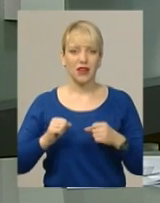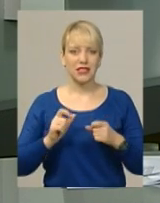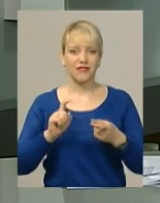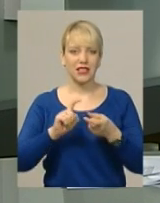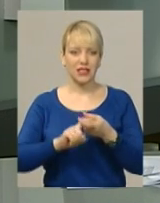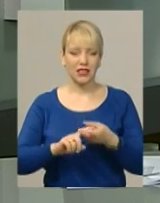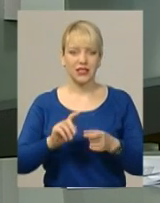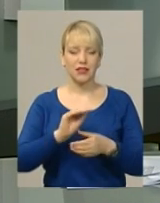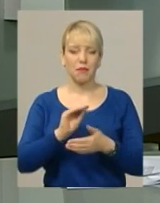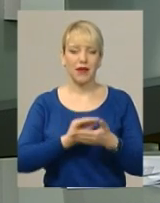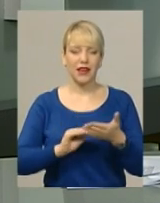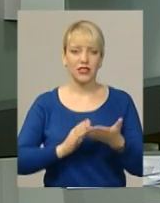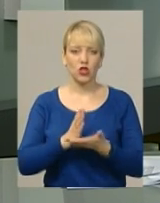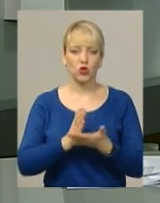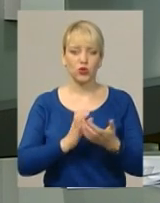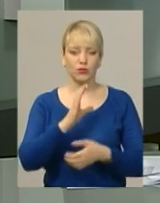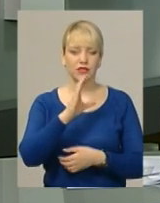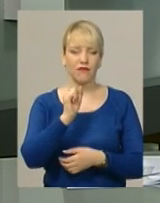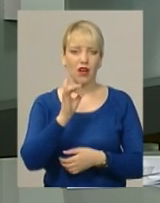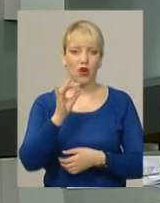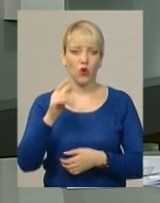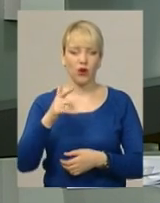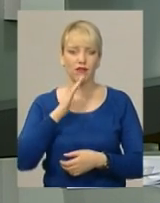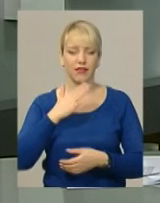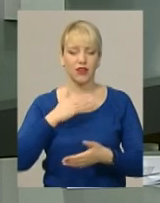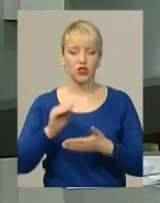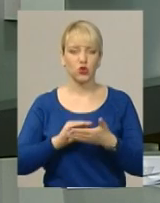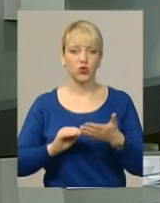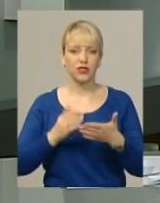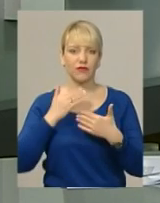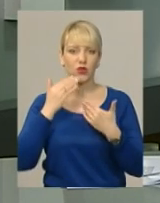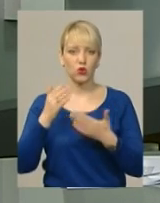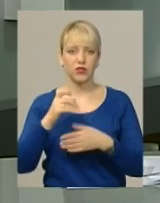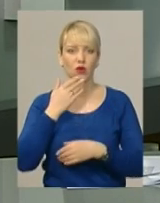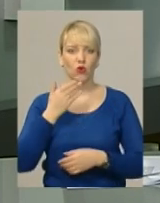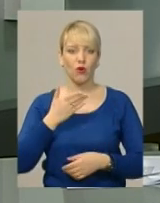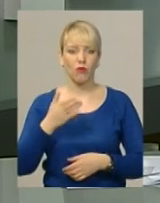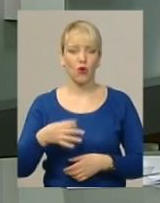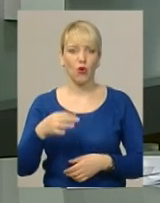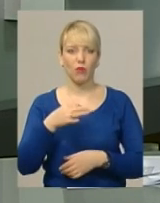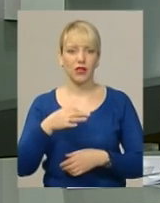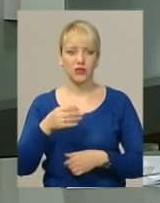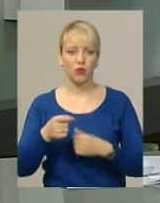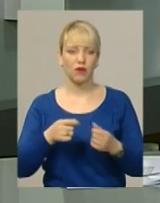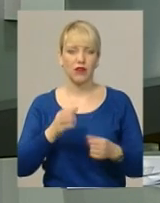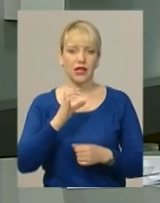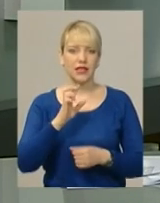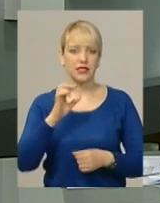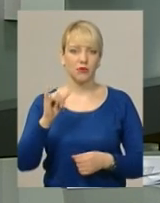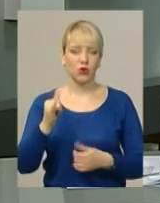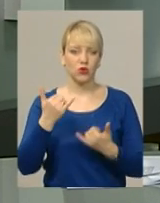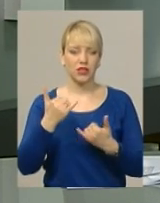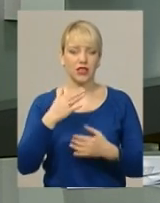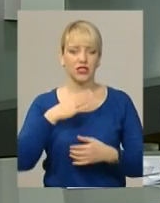-службою корпорації «Сварог». Також наші журналісти звернулися за коментарем до обласного управління Служби безпеки України. Наразі